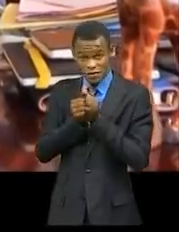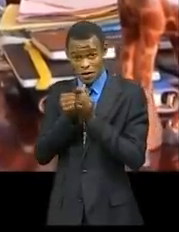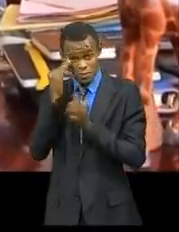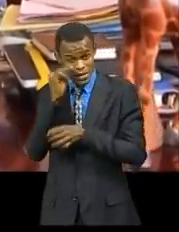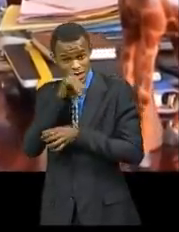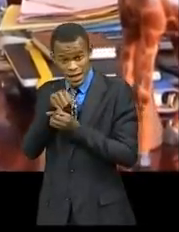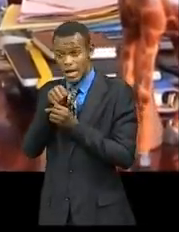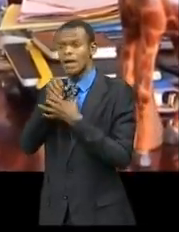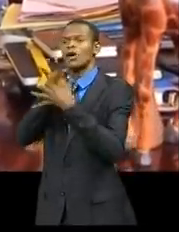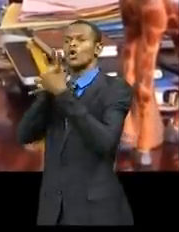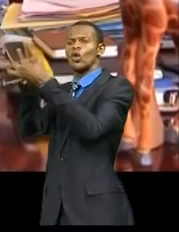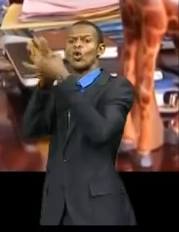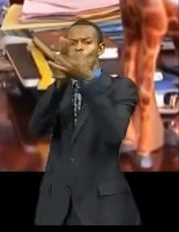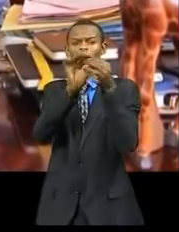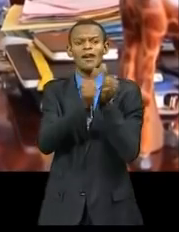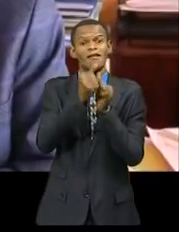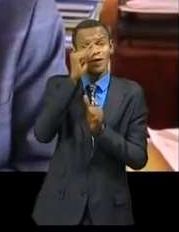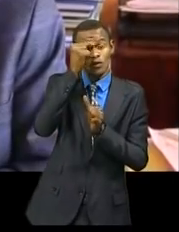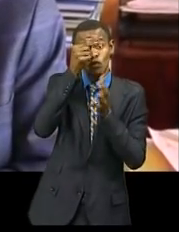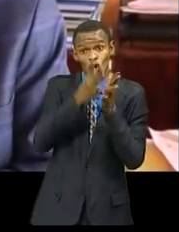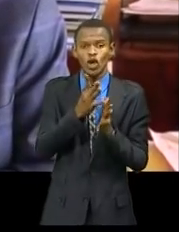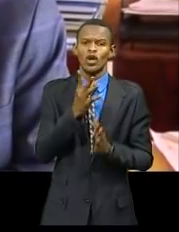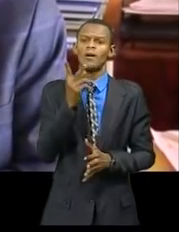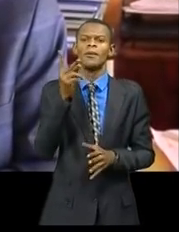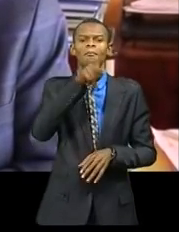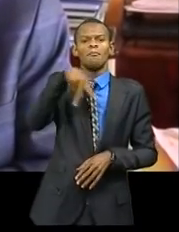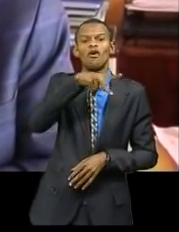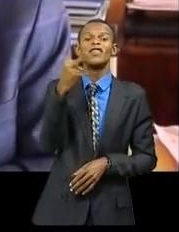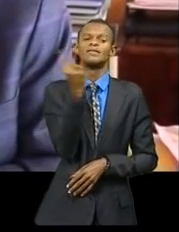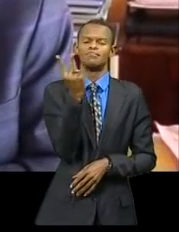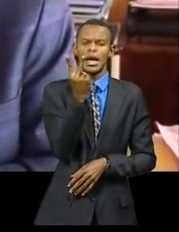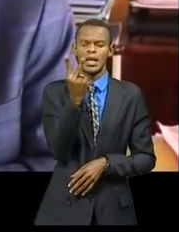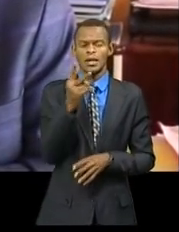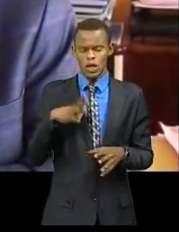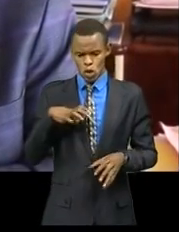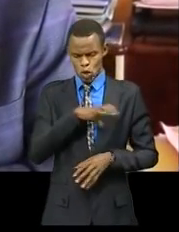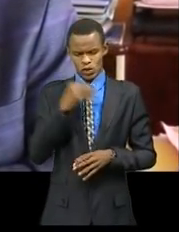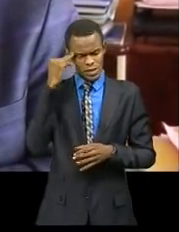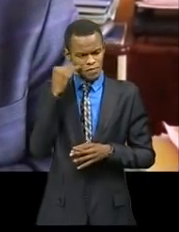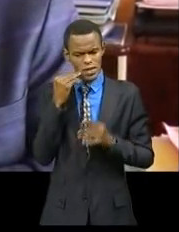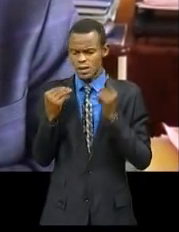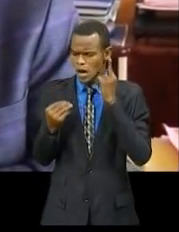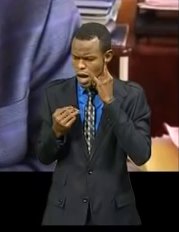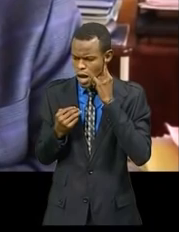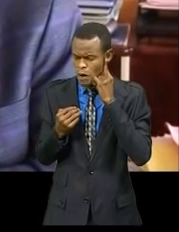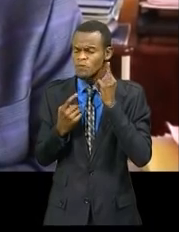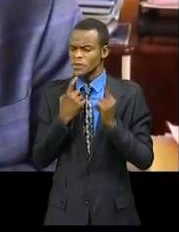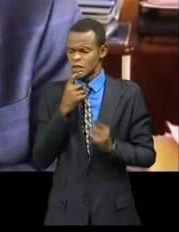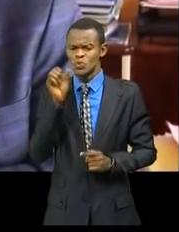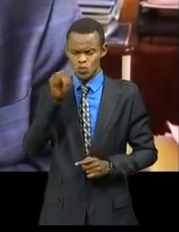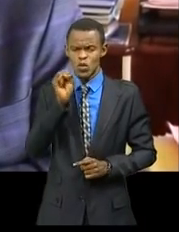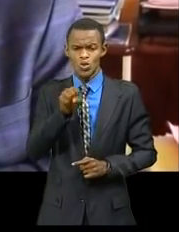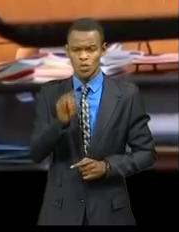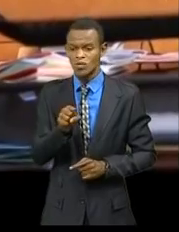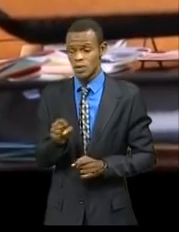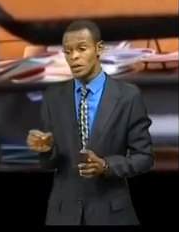les observations faites par les élus du peuple à travers la Commission Défense et Sécurité pour une meilleure coordination dans la prise en